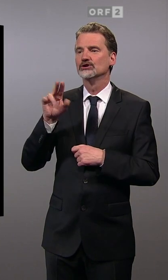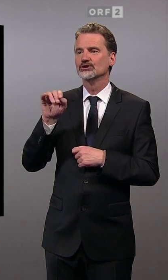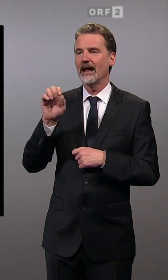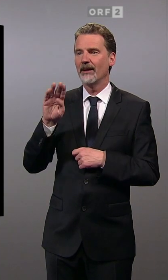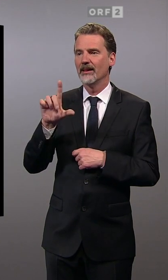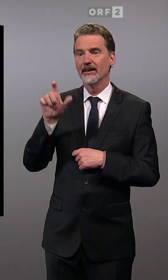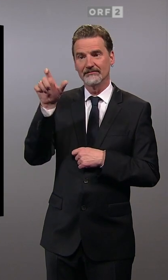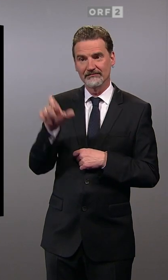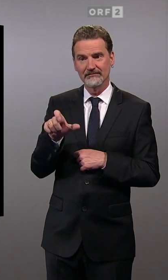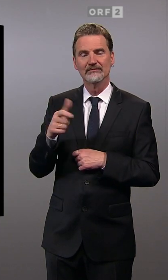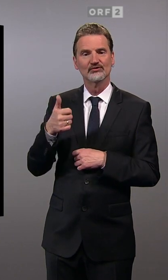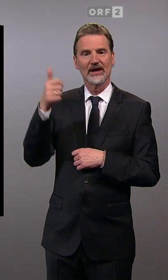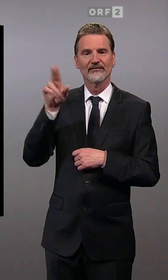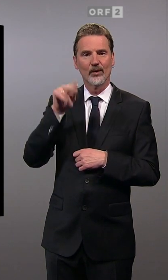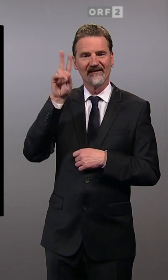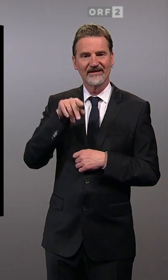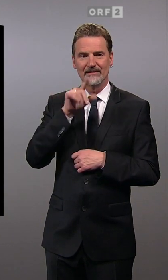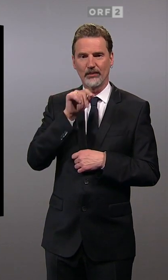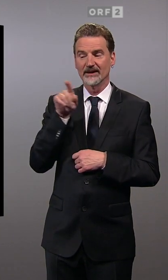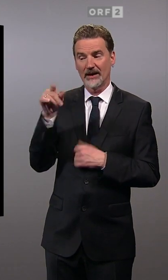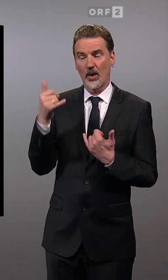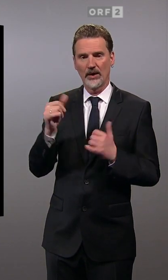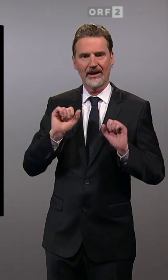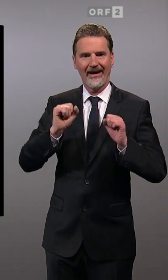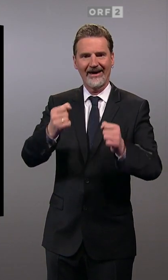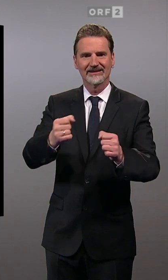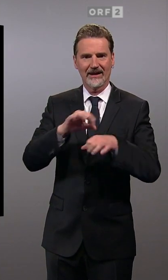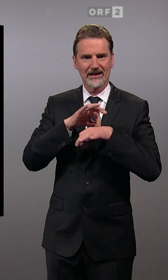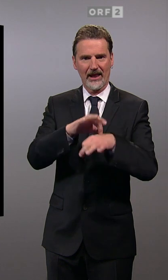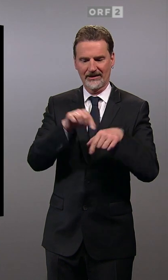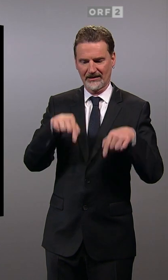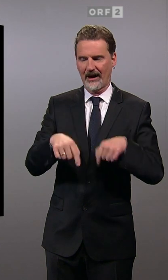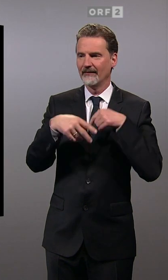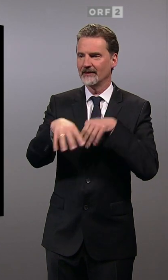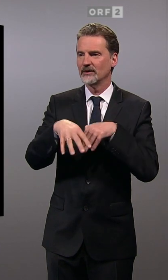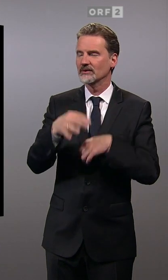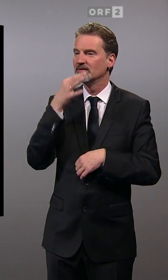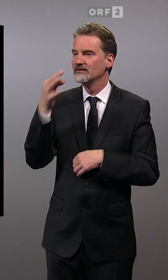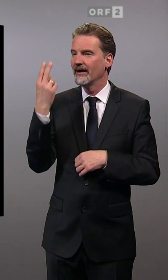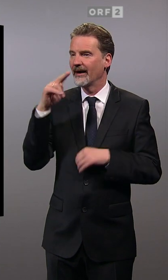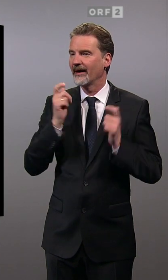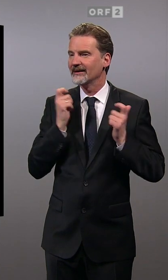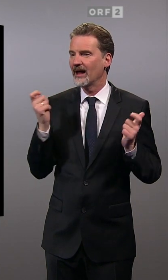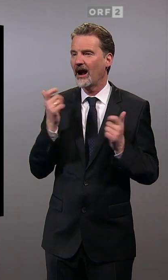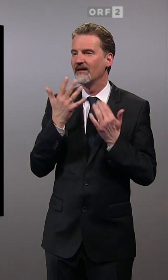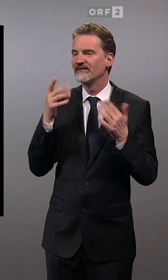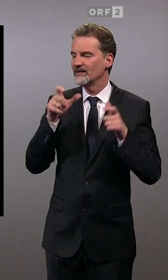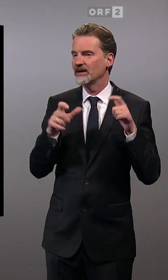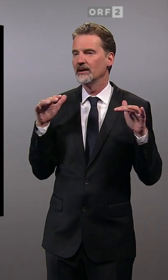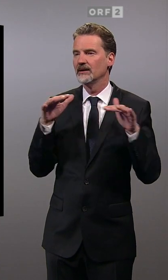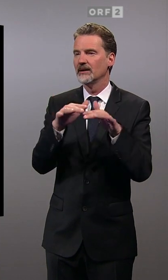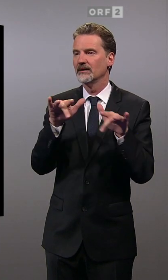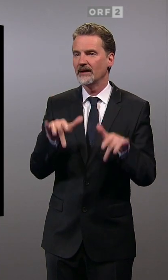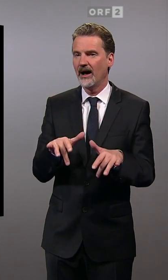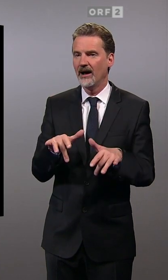uniformierten Wiener Polizei. Und er ist der Einsatzleiter heute hier bei der Demonstration. Herr General, wie viele sind es denn derzeit, die hier sind? Und